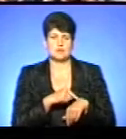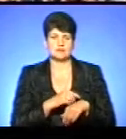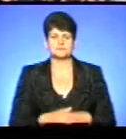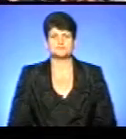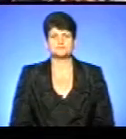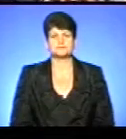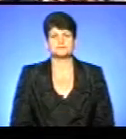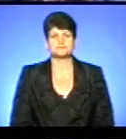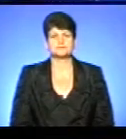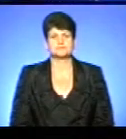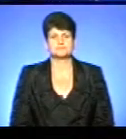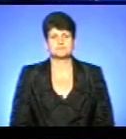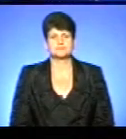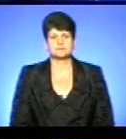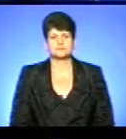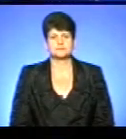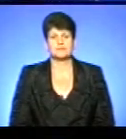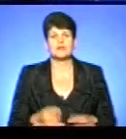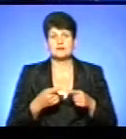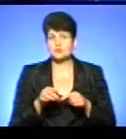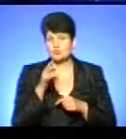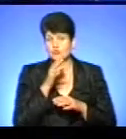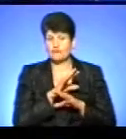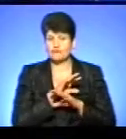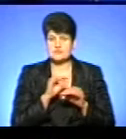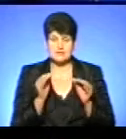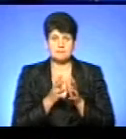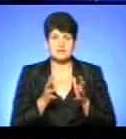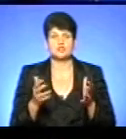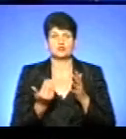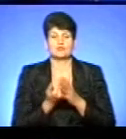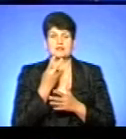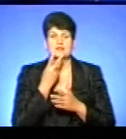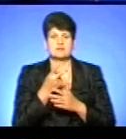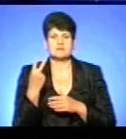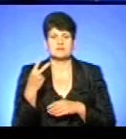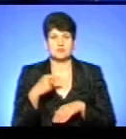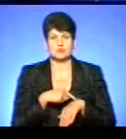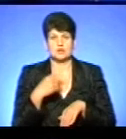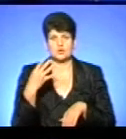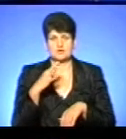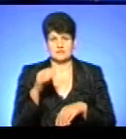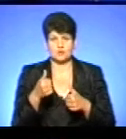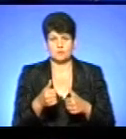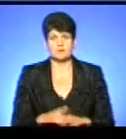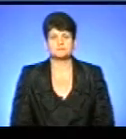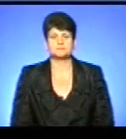Андрій Прокопів, новини. На цю пору у мене все. Більше новин дивіться о 20.40. На все добре.